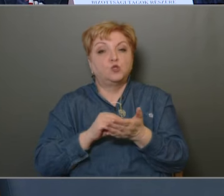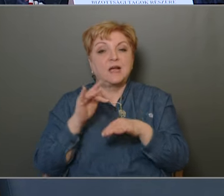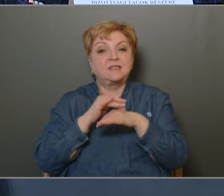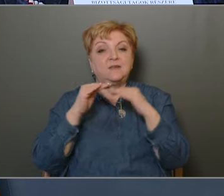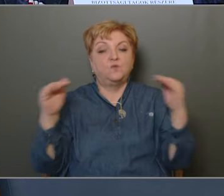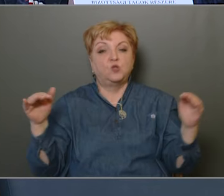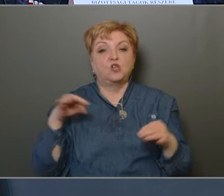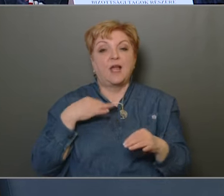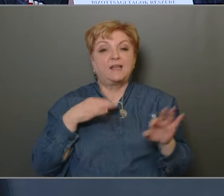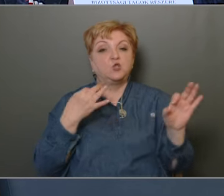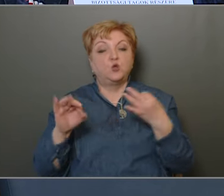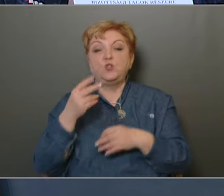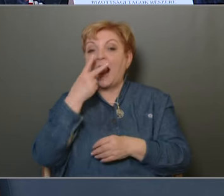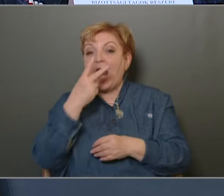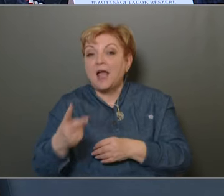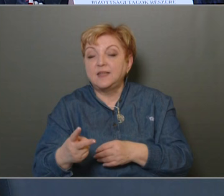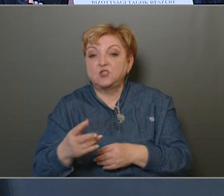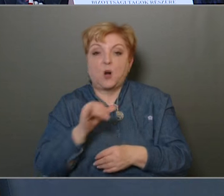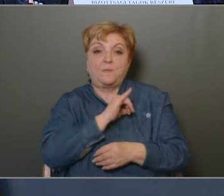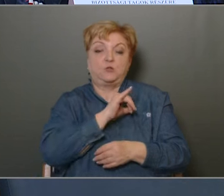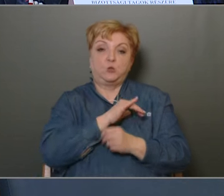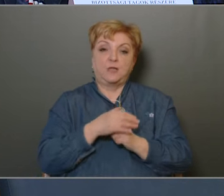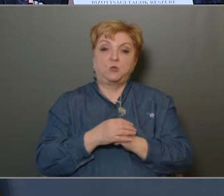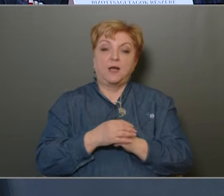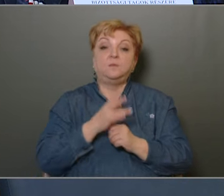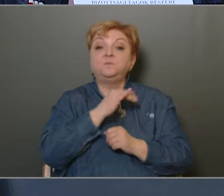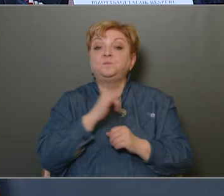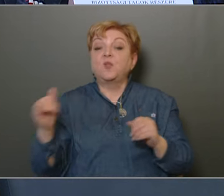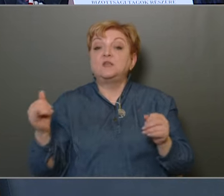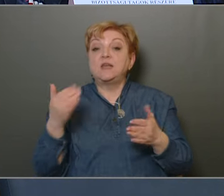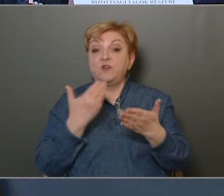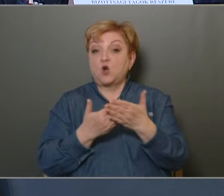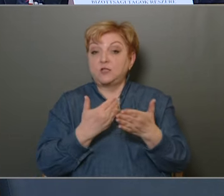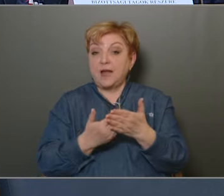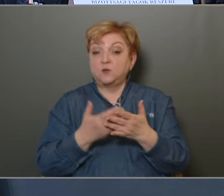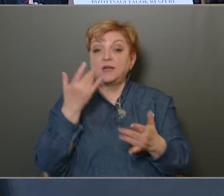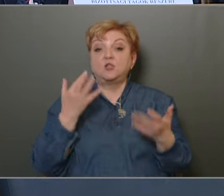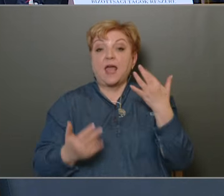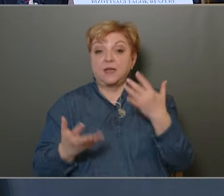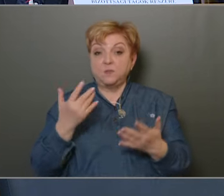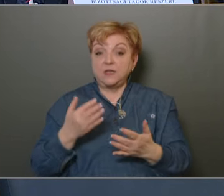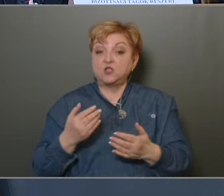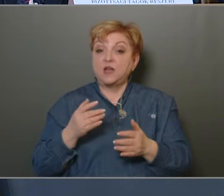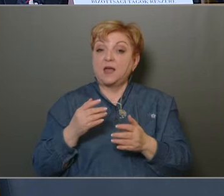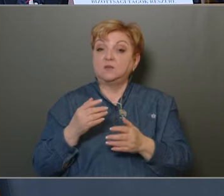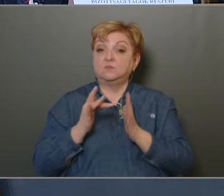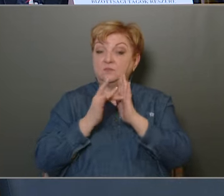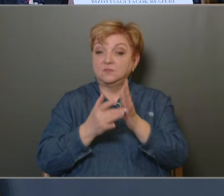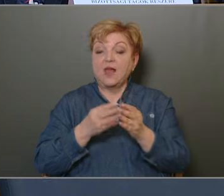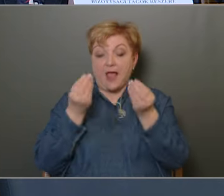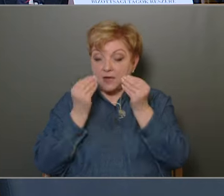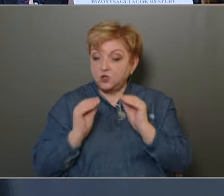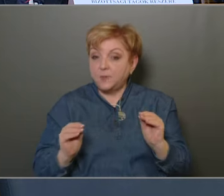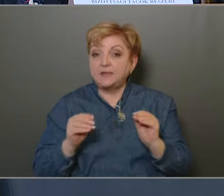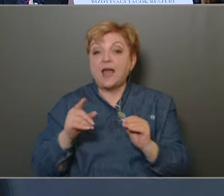színvonalas egészségügyi ellátásának biztosítására. Az évi gazdálkodását eredményesnek értékelte és elismerte.